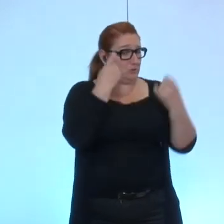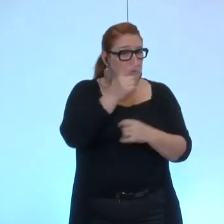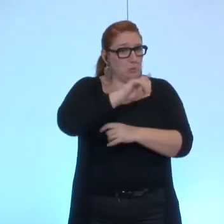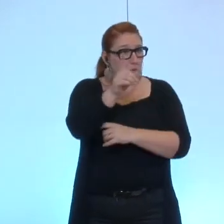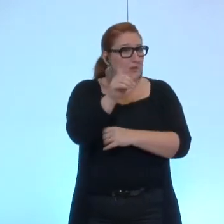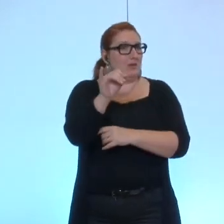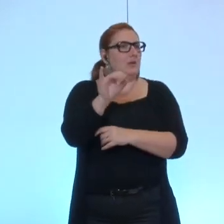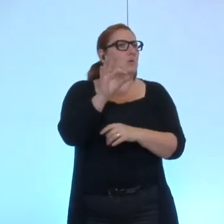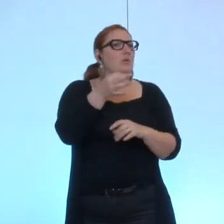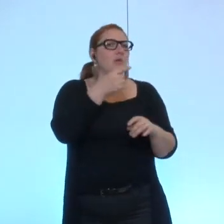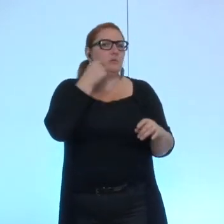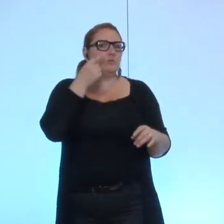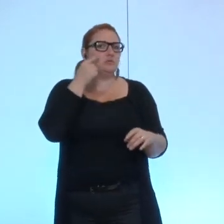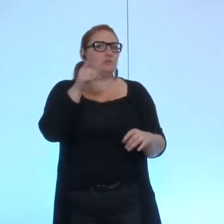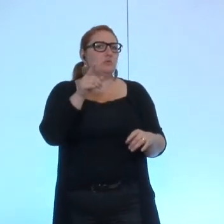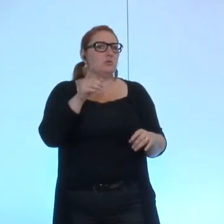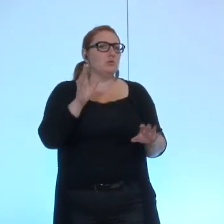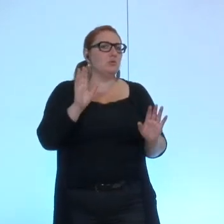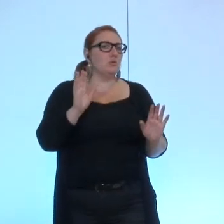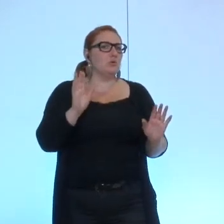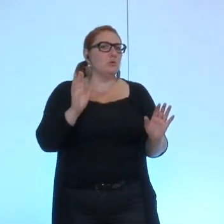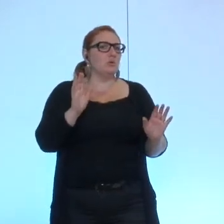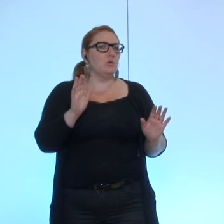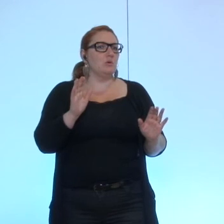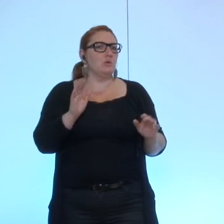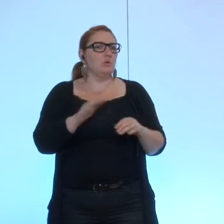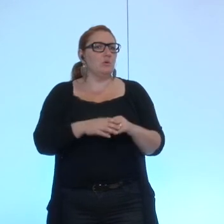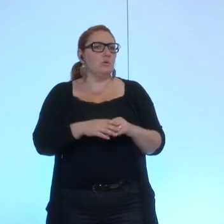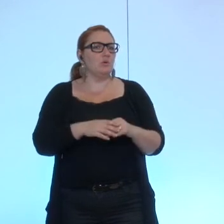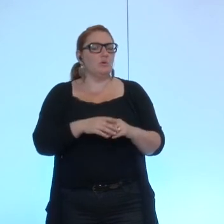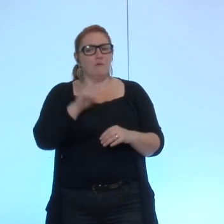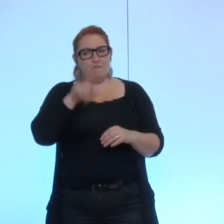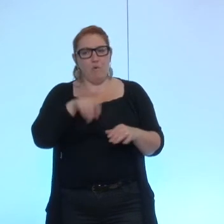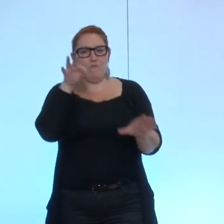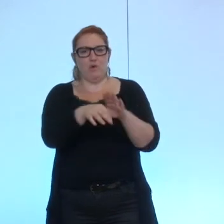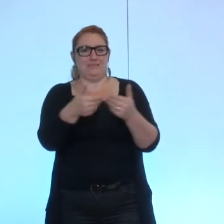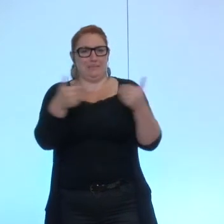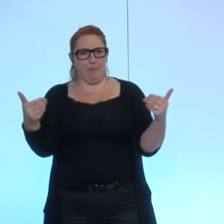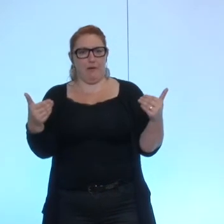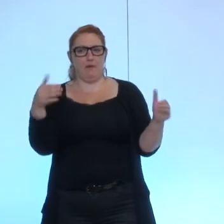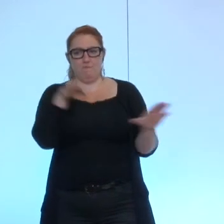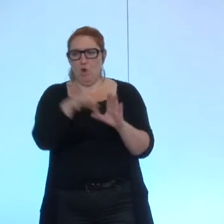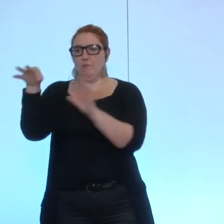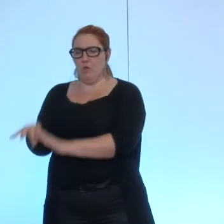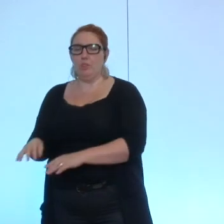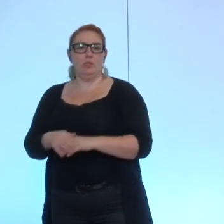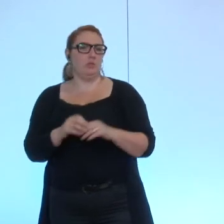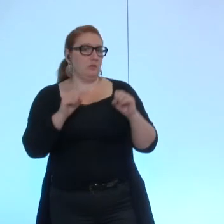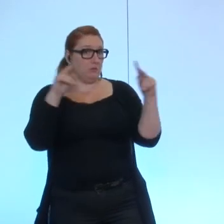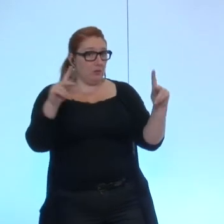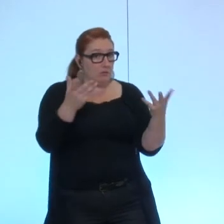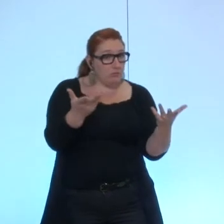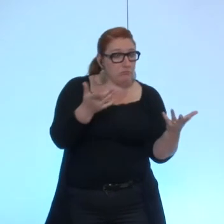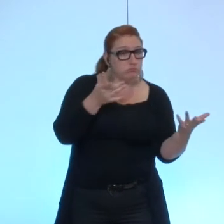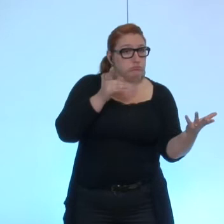oui monsieur pardon d'accord ben exprimez